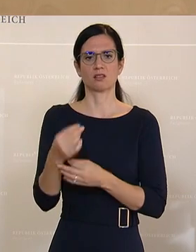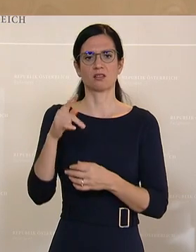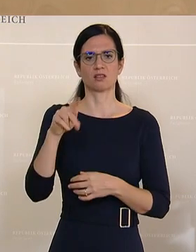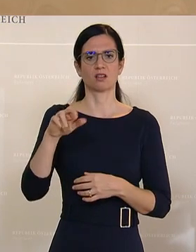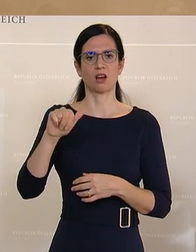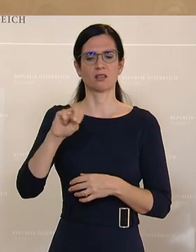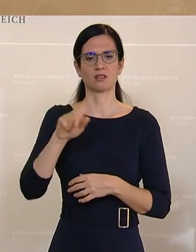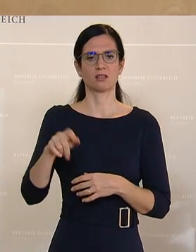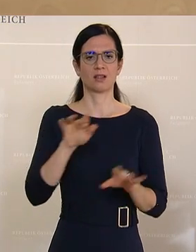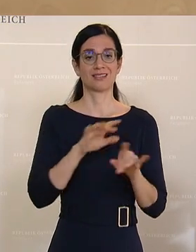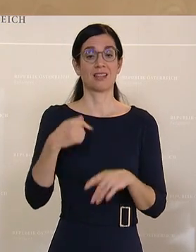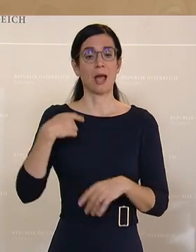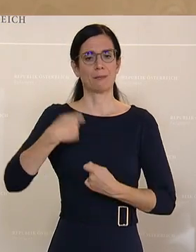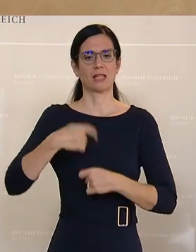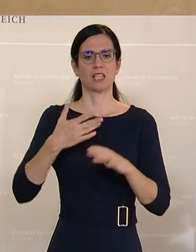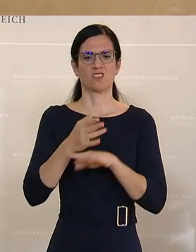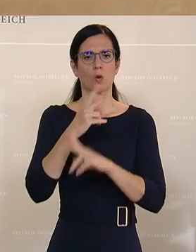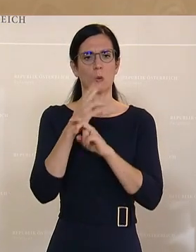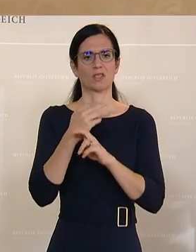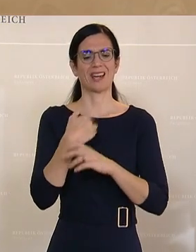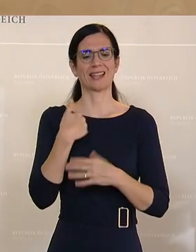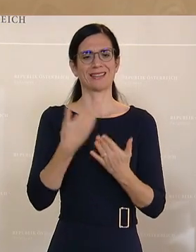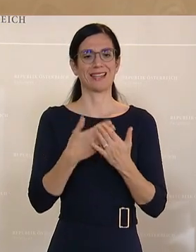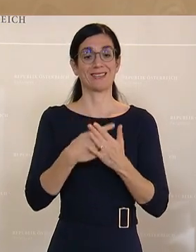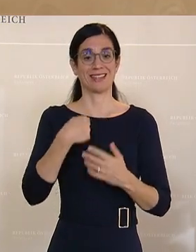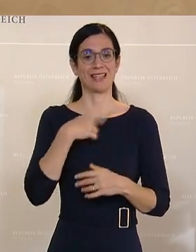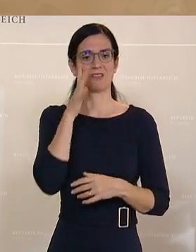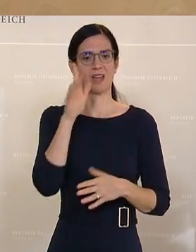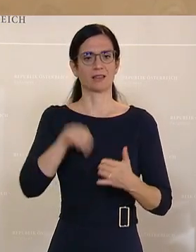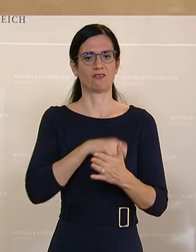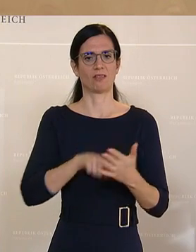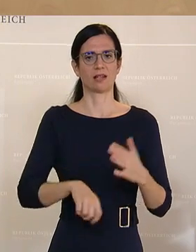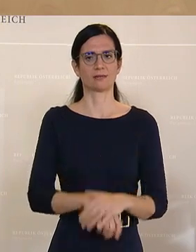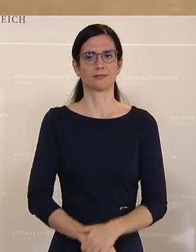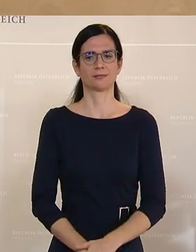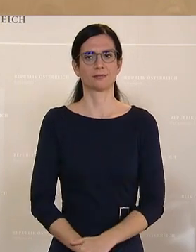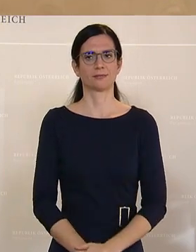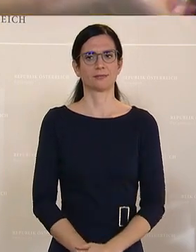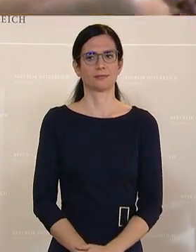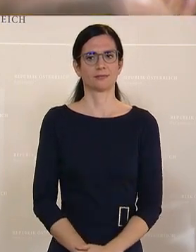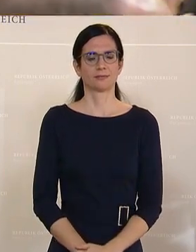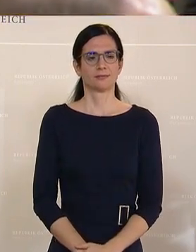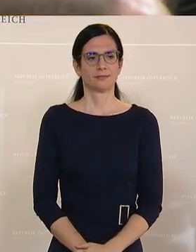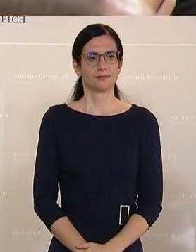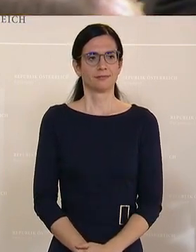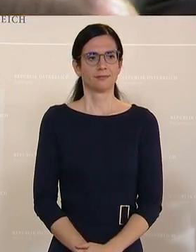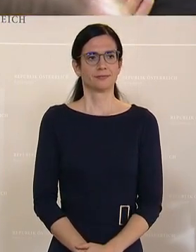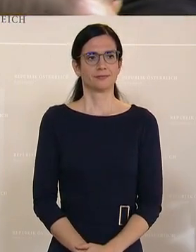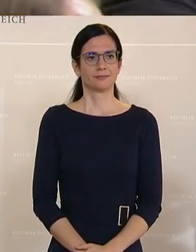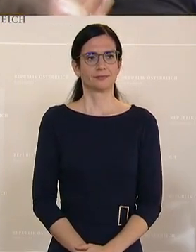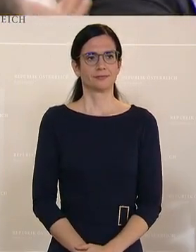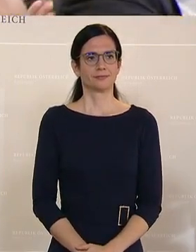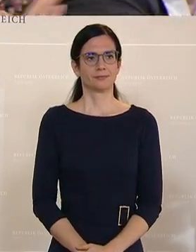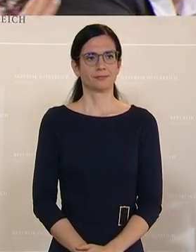sondern das wäre der Präsident der Österreicher und genau deswegen werde ich ihn auch wählen. Zur Christian Hafenecker von der FPÖ ist